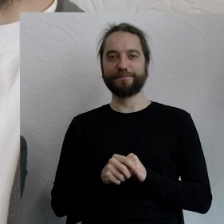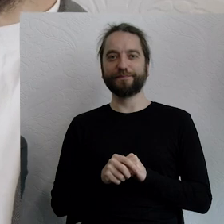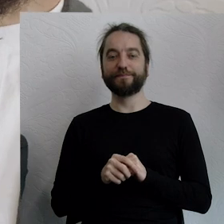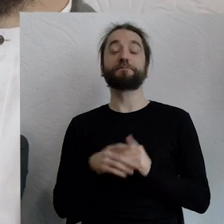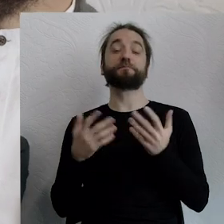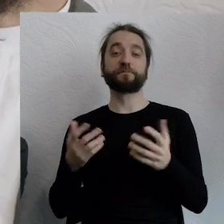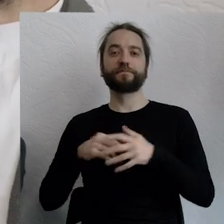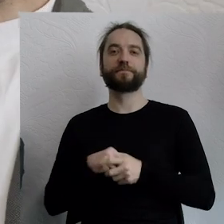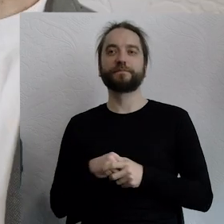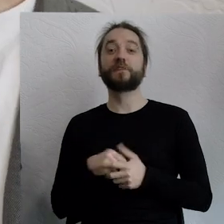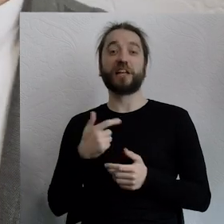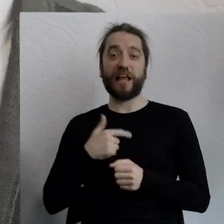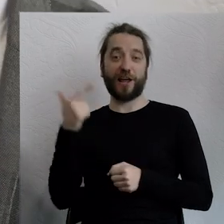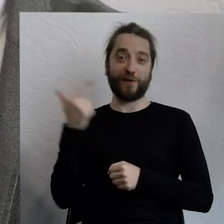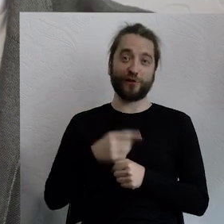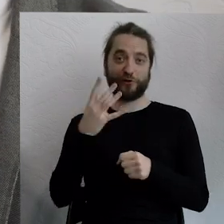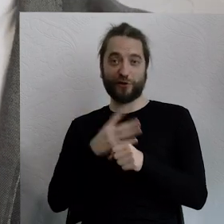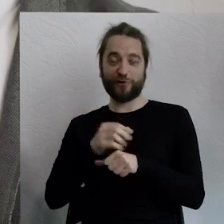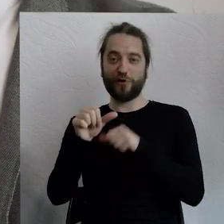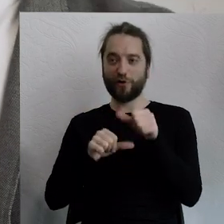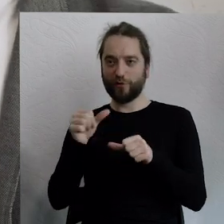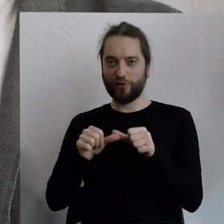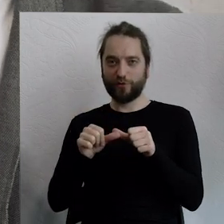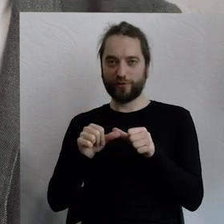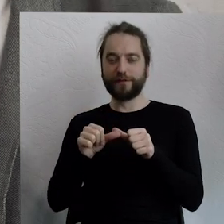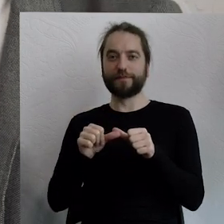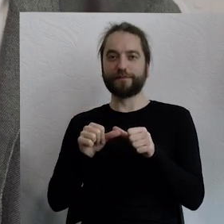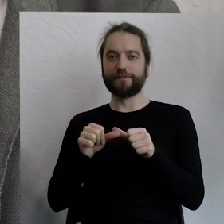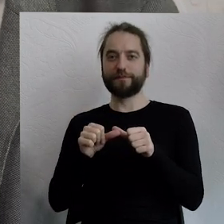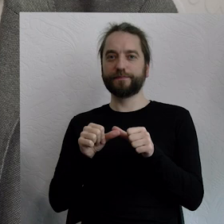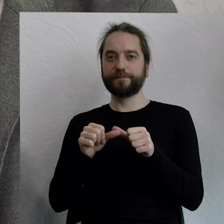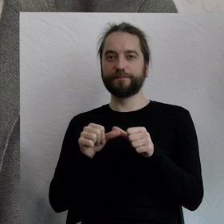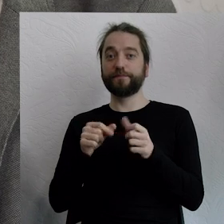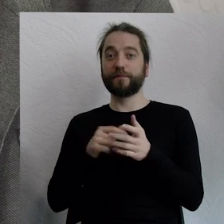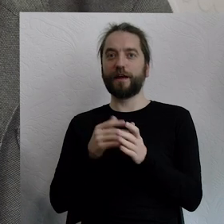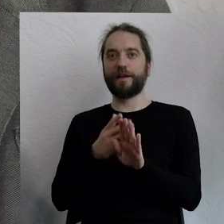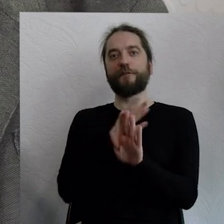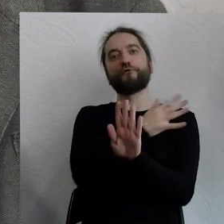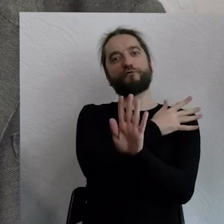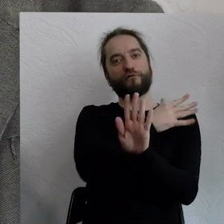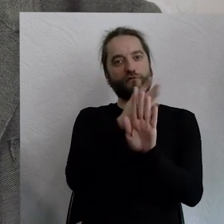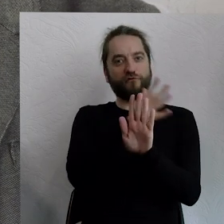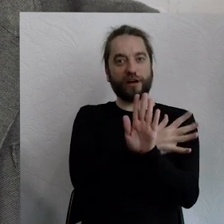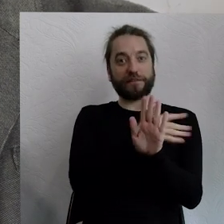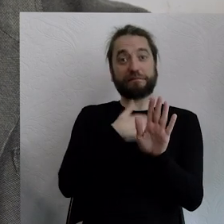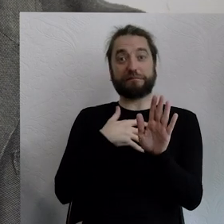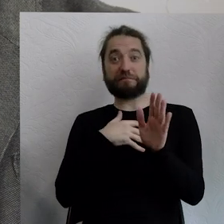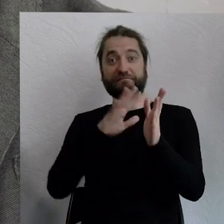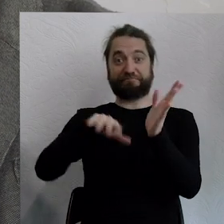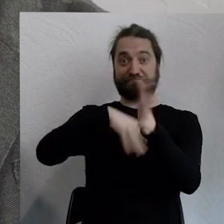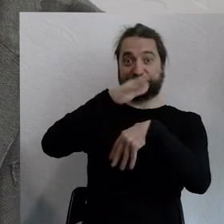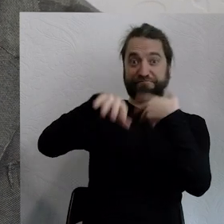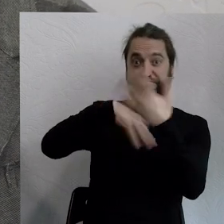Tak, ja wysiadam w 2040 roku, ale po drodze w mojej podróży było małe zawirowanie